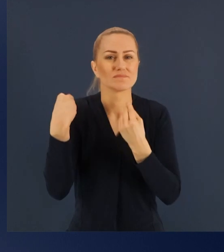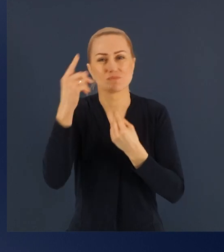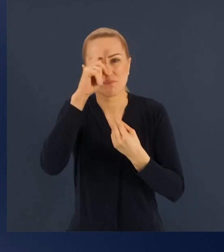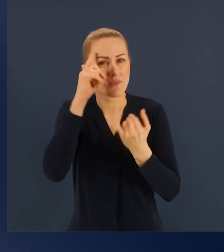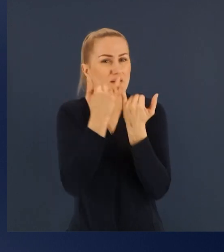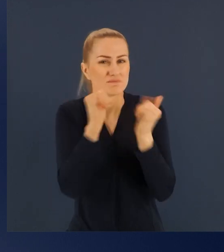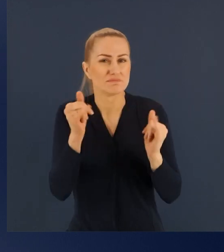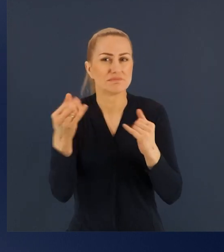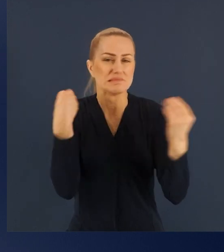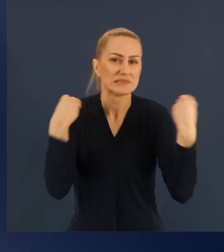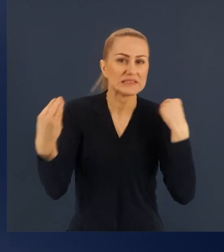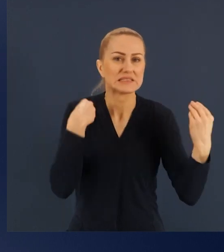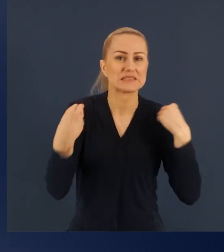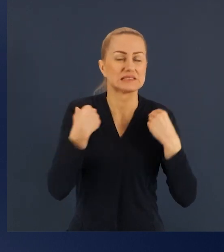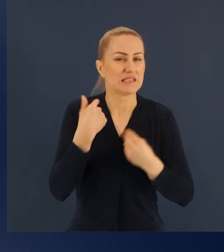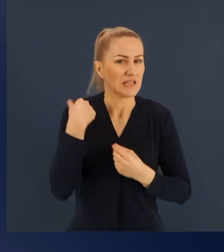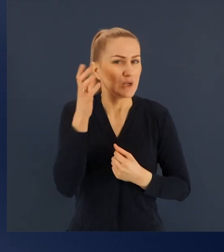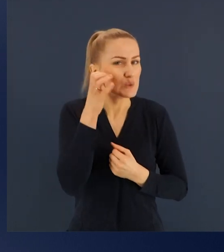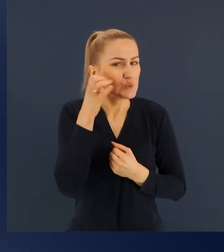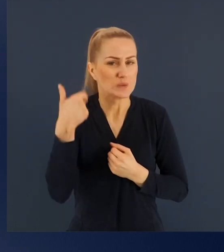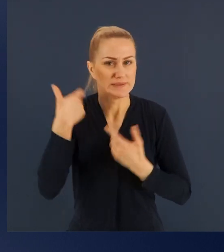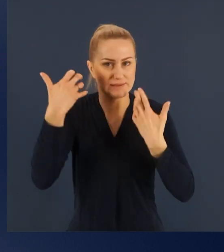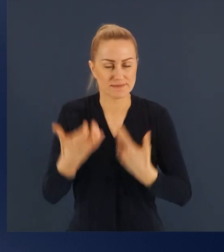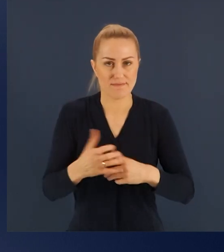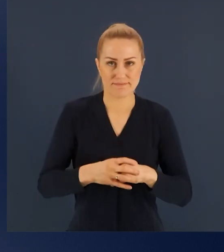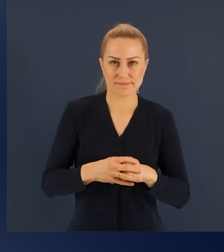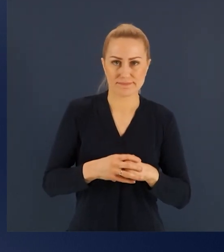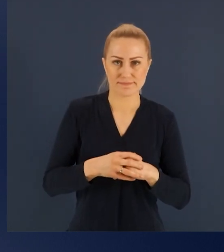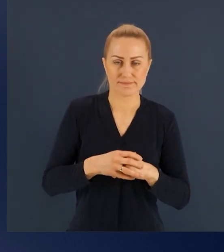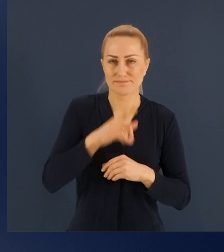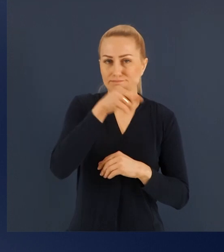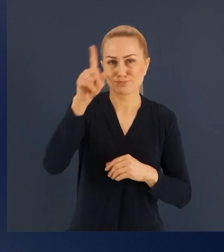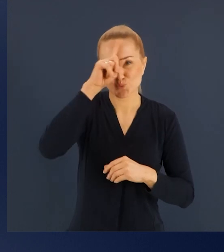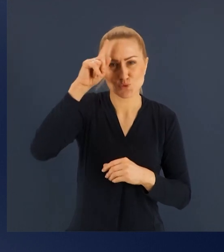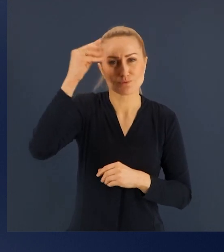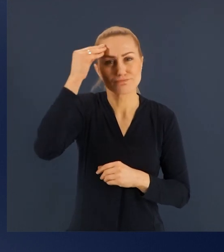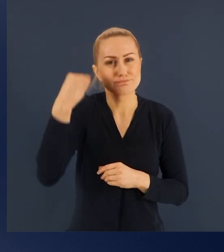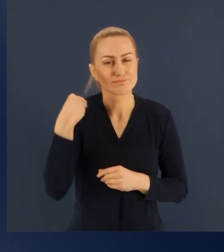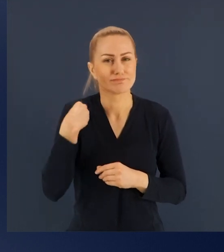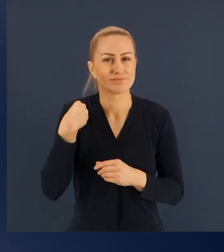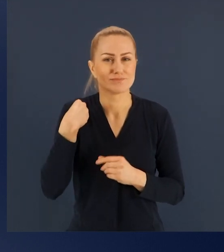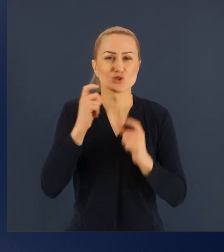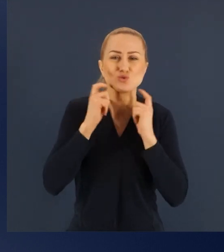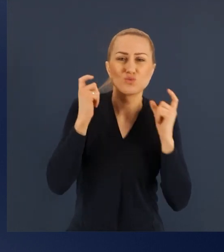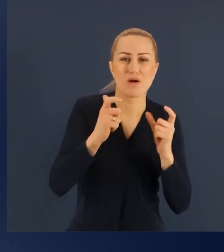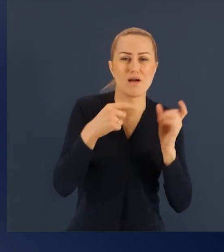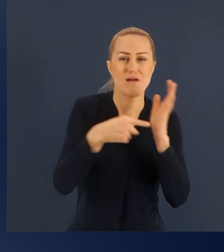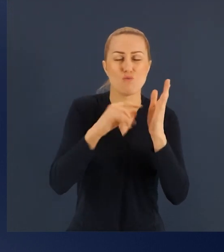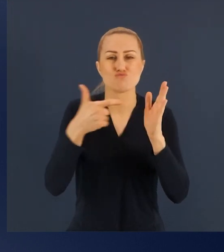zgłaszając różnego rodzaju potrzeby, czy zgłaszając różnego rodzaju